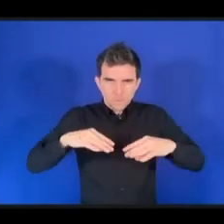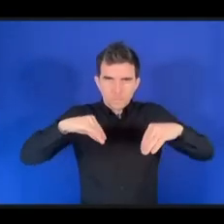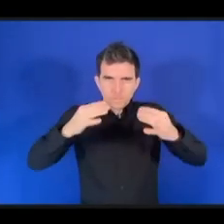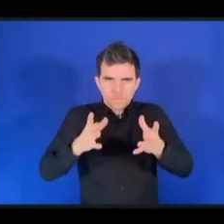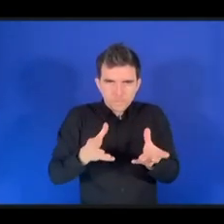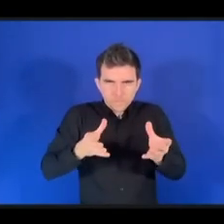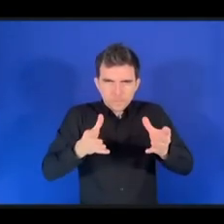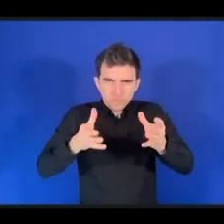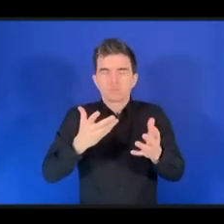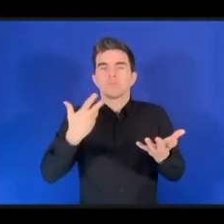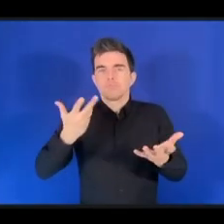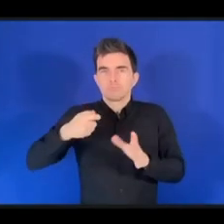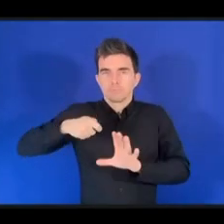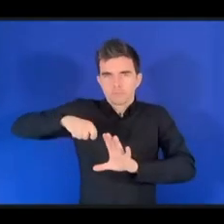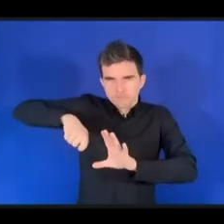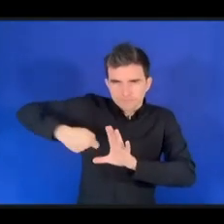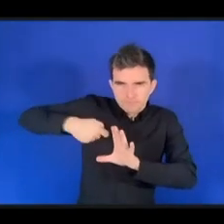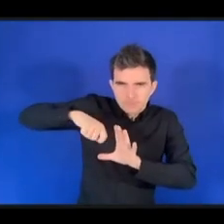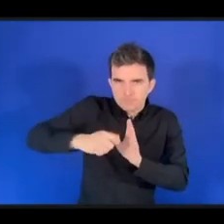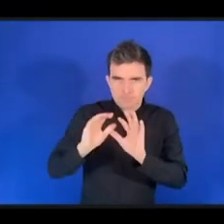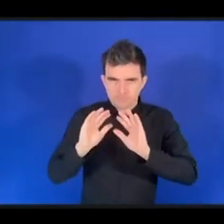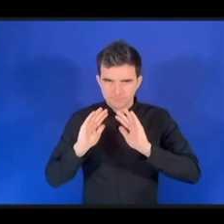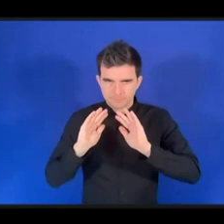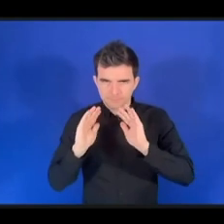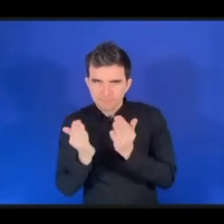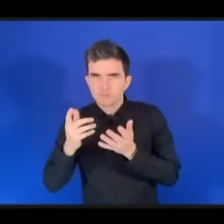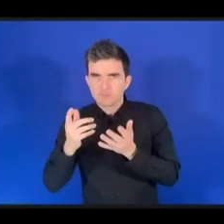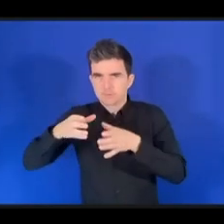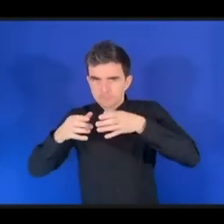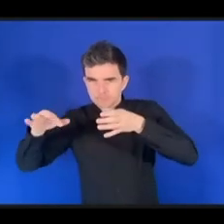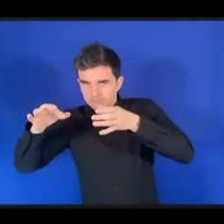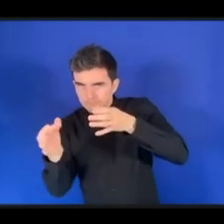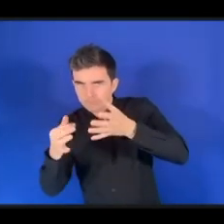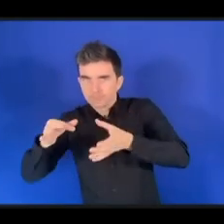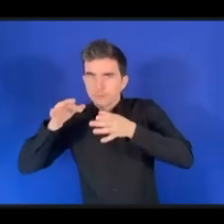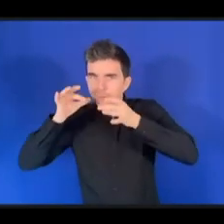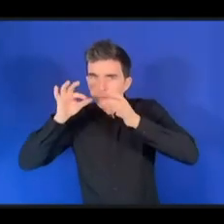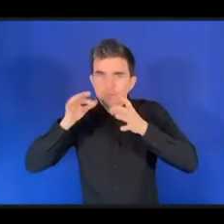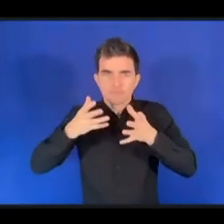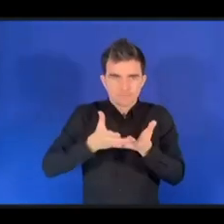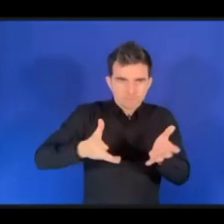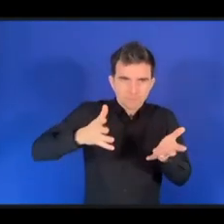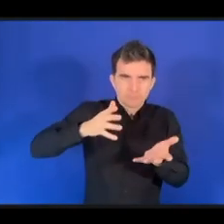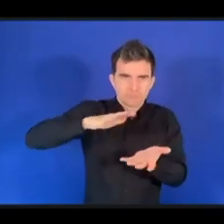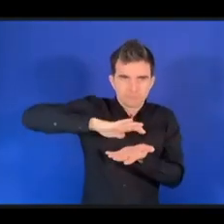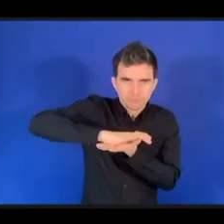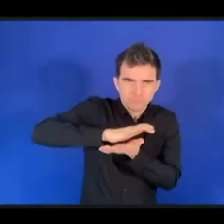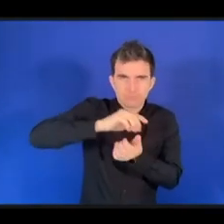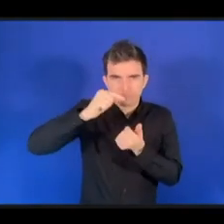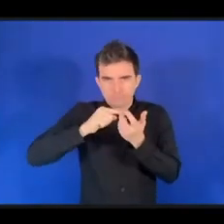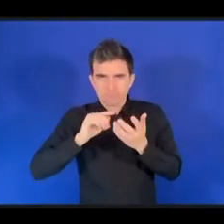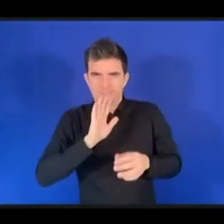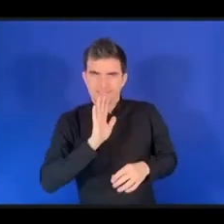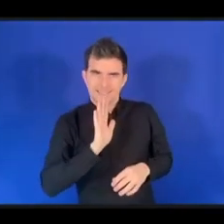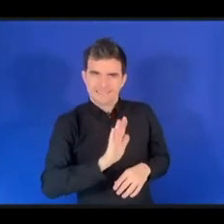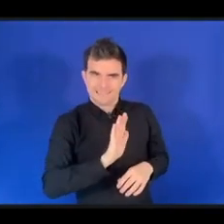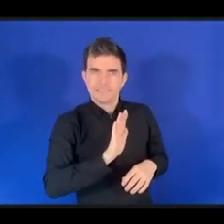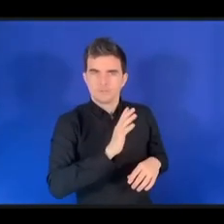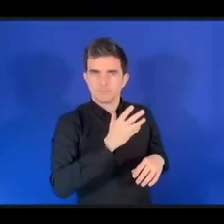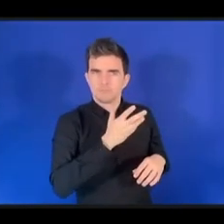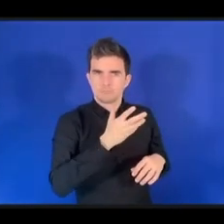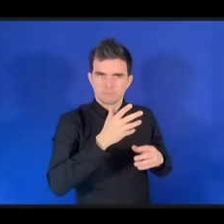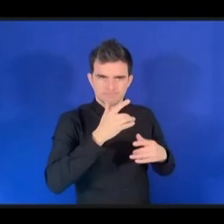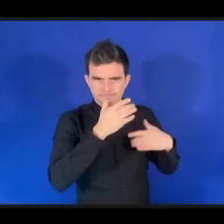культивируется вот уже более тысячи лет. И керамическое и печатное искусство, также